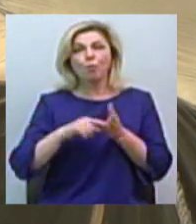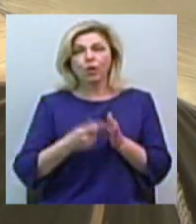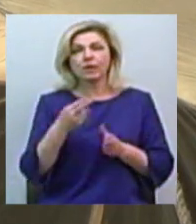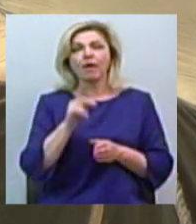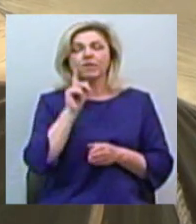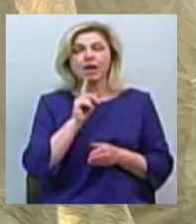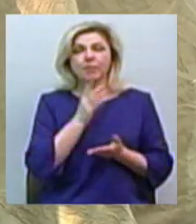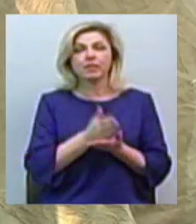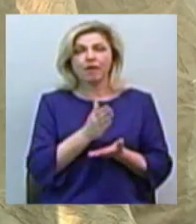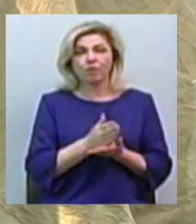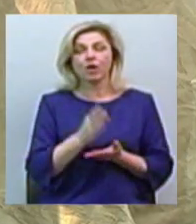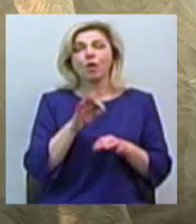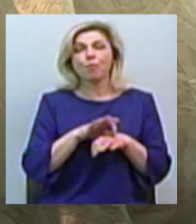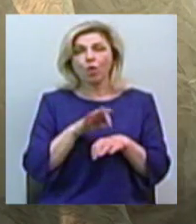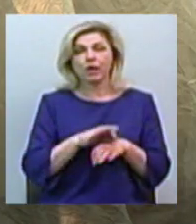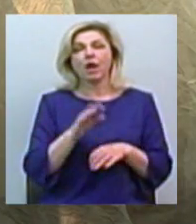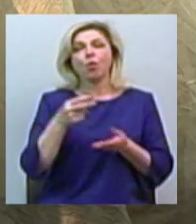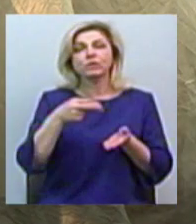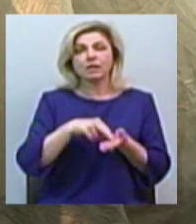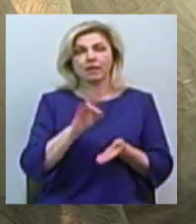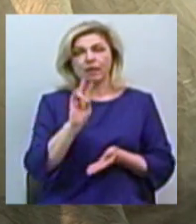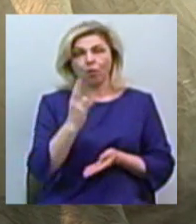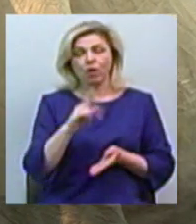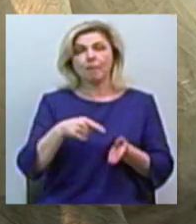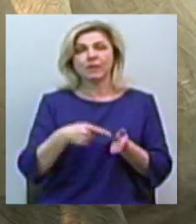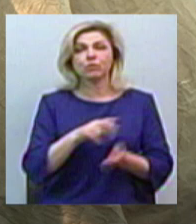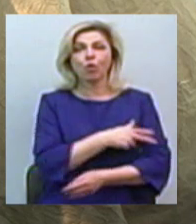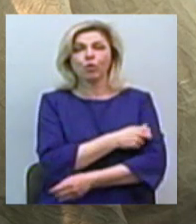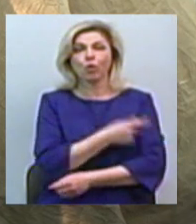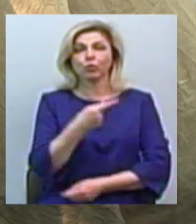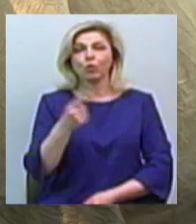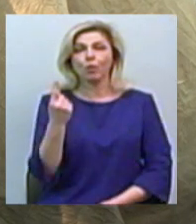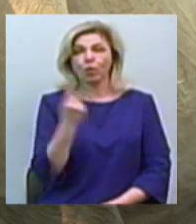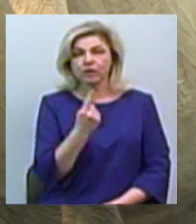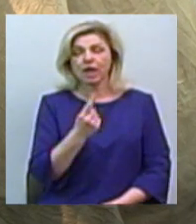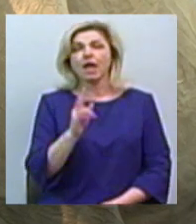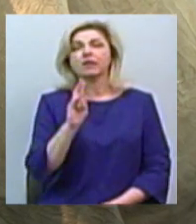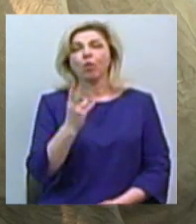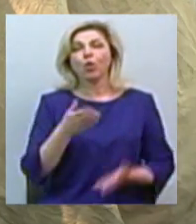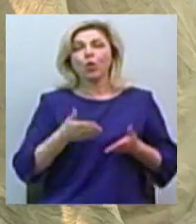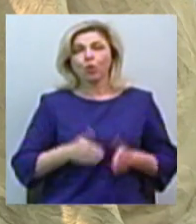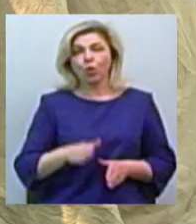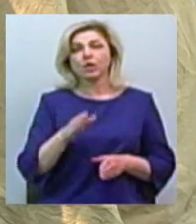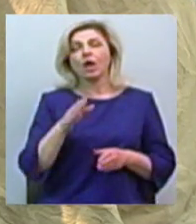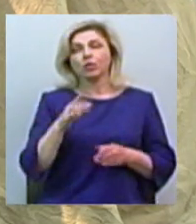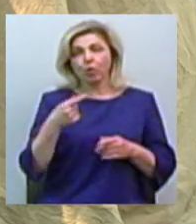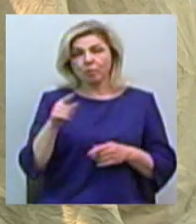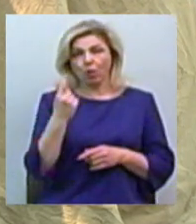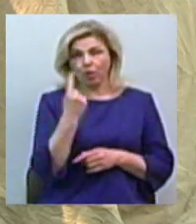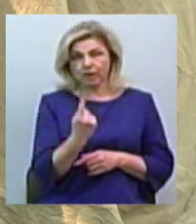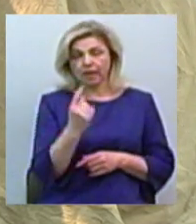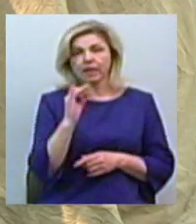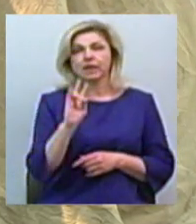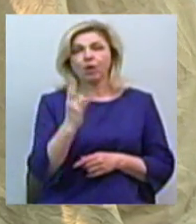перебування хворих на COVID-19 встановили у Миколаївській міській лікарні номер один, Миколаївському пологовому будинку номер один, Миколаївській